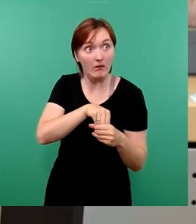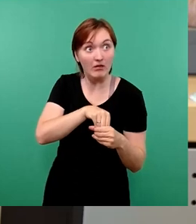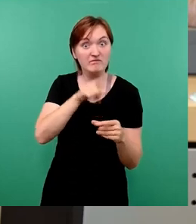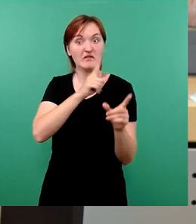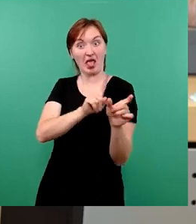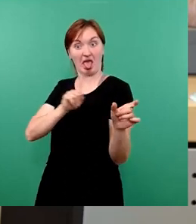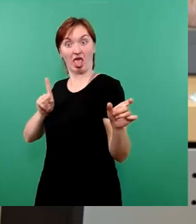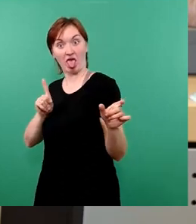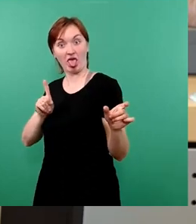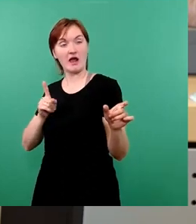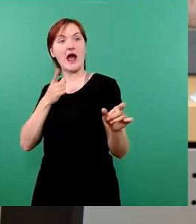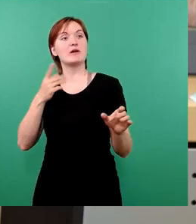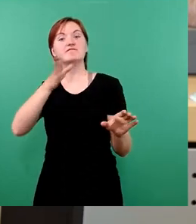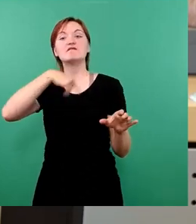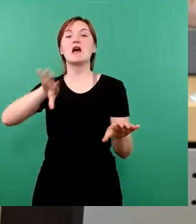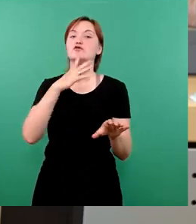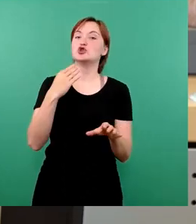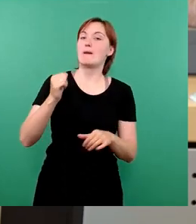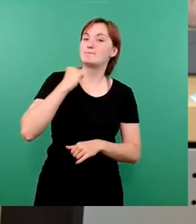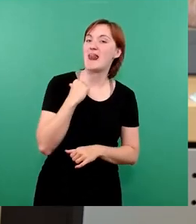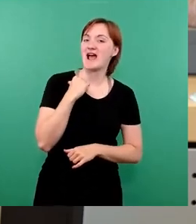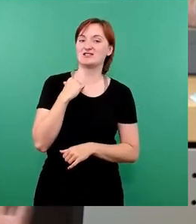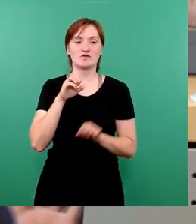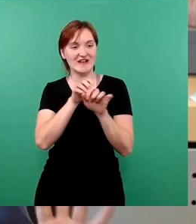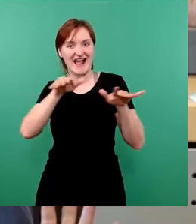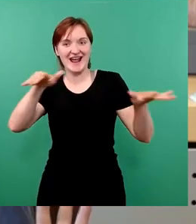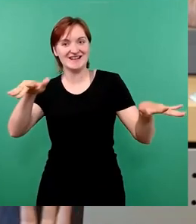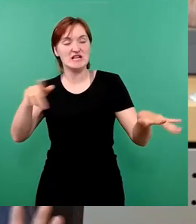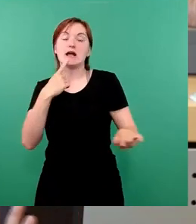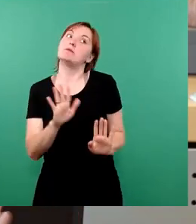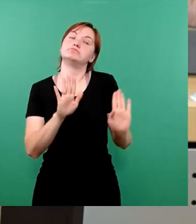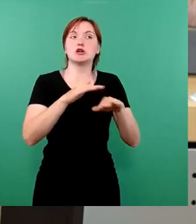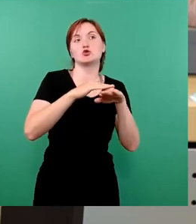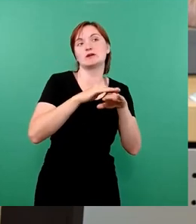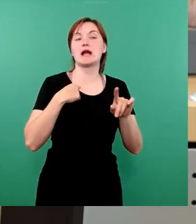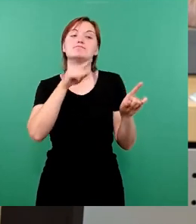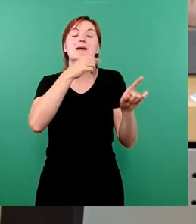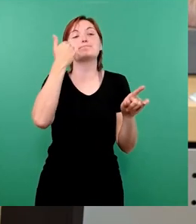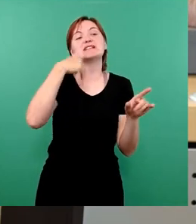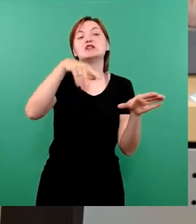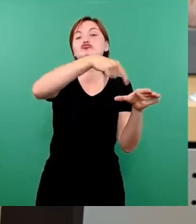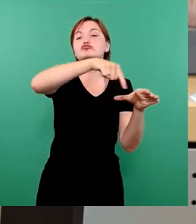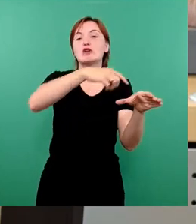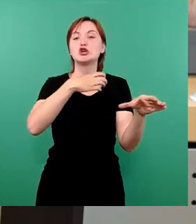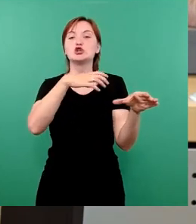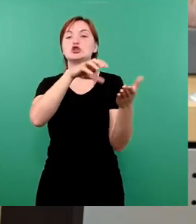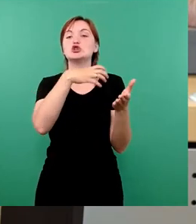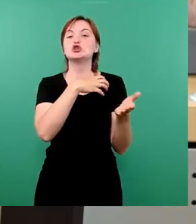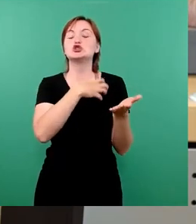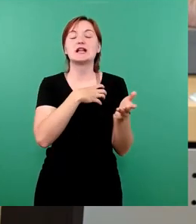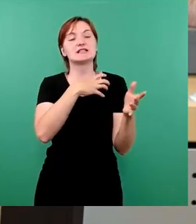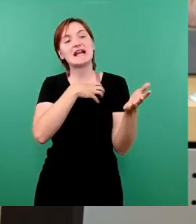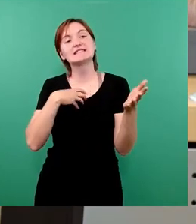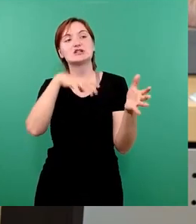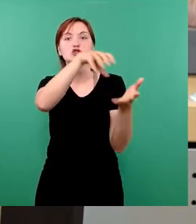wenn es darum geht, gemeinsame Lasten zu tragen, zu sagen, nein, das soll doch die Kernstadt bitte machen. Das ist eine Verfahrensweise.